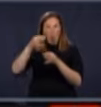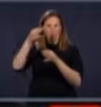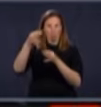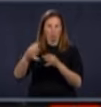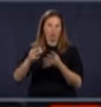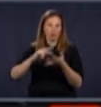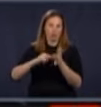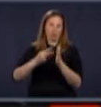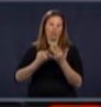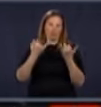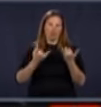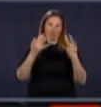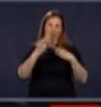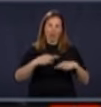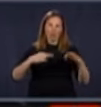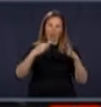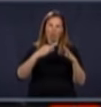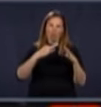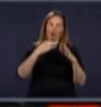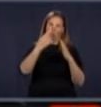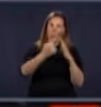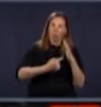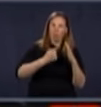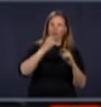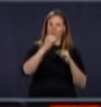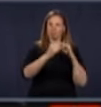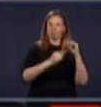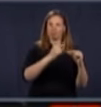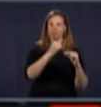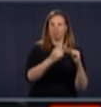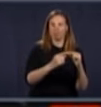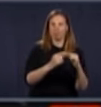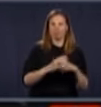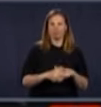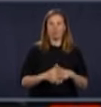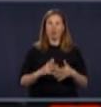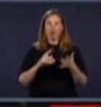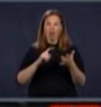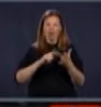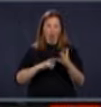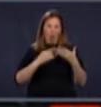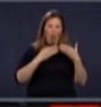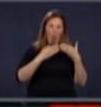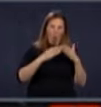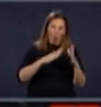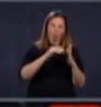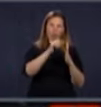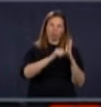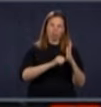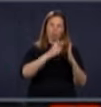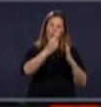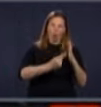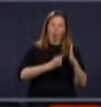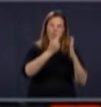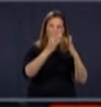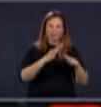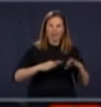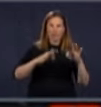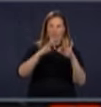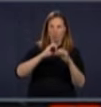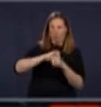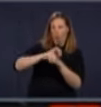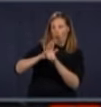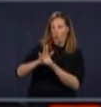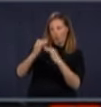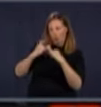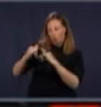Il va falloir s'assurer de pouvoir continuer de répondre aux besoins de la population qui est atteinte de la COVID-19 et